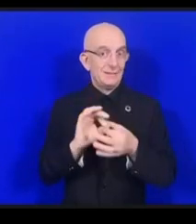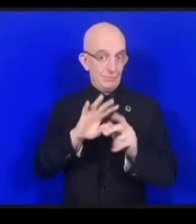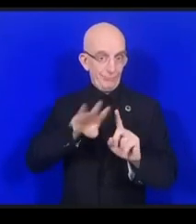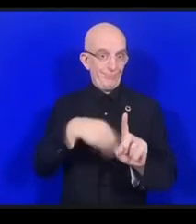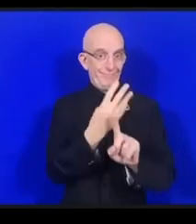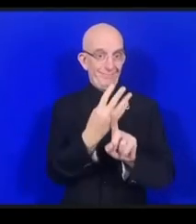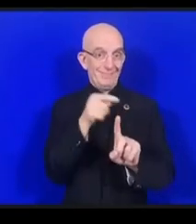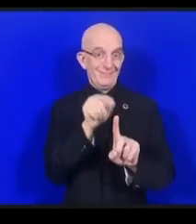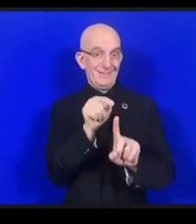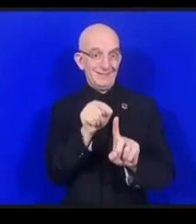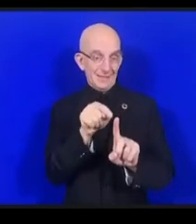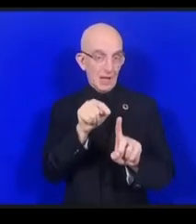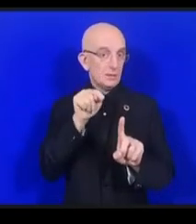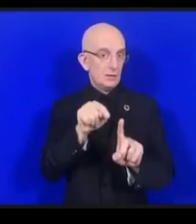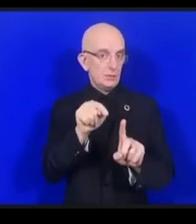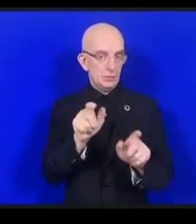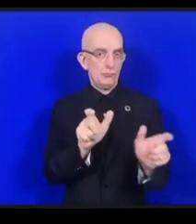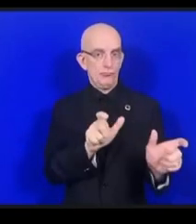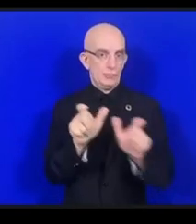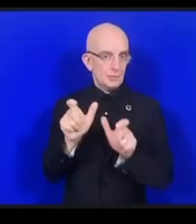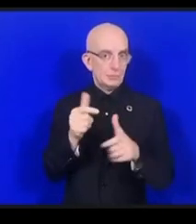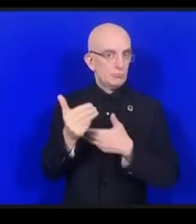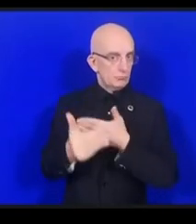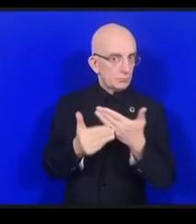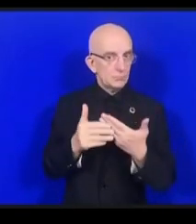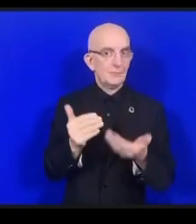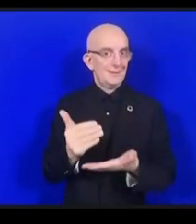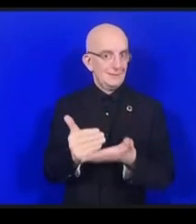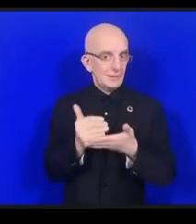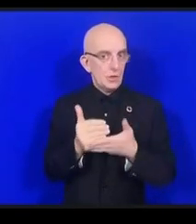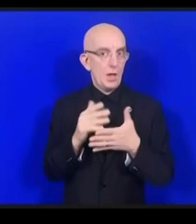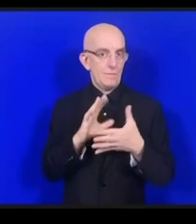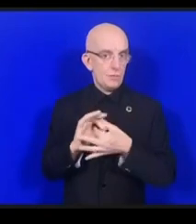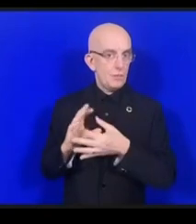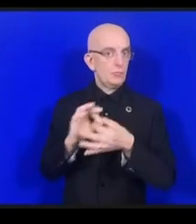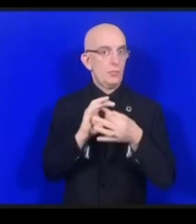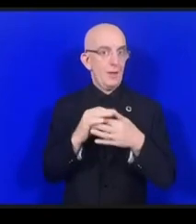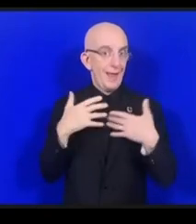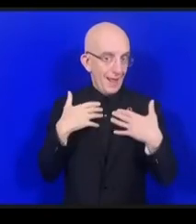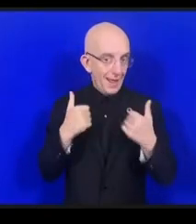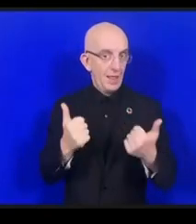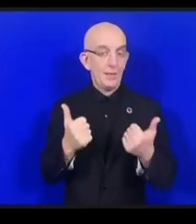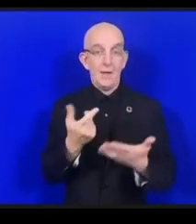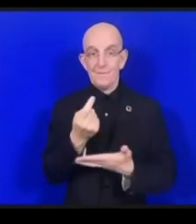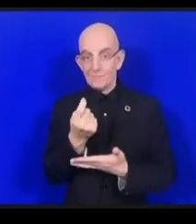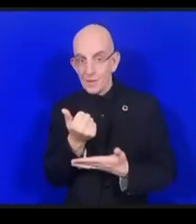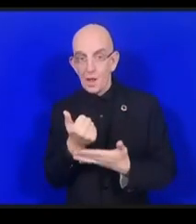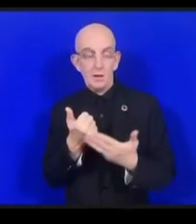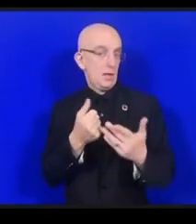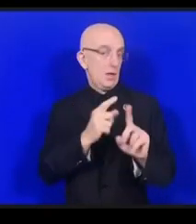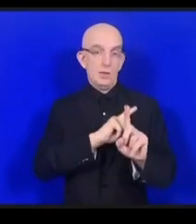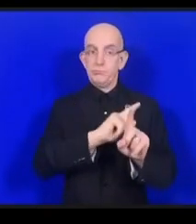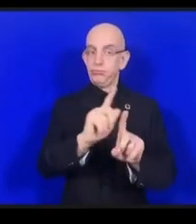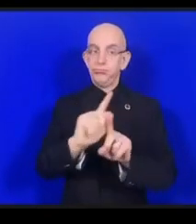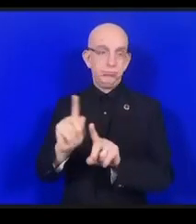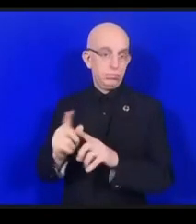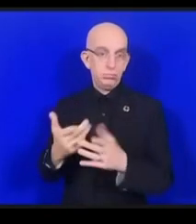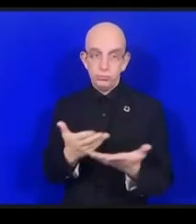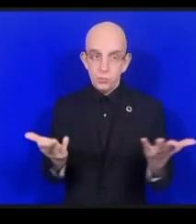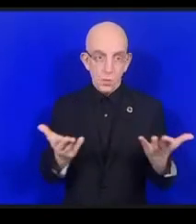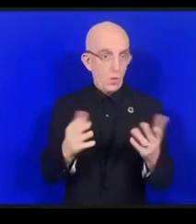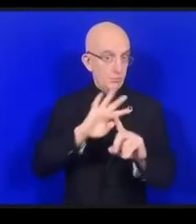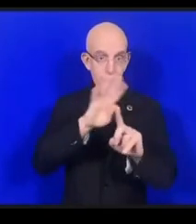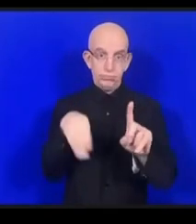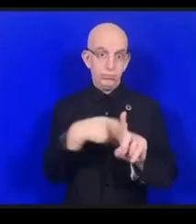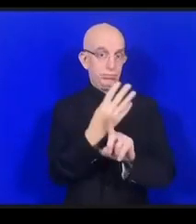différents secteurs tels que le secteur bancaire ou financier il y a toute une série d'ODD qui pourront être mieux